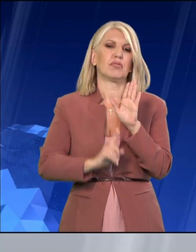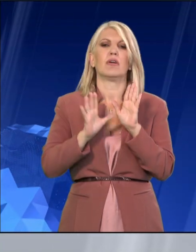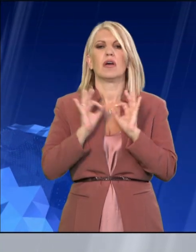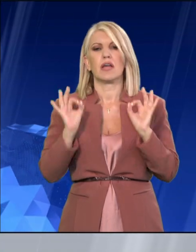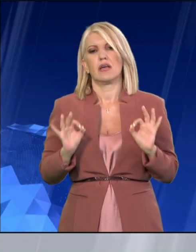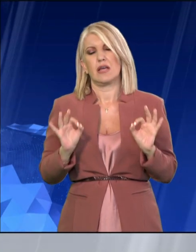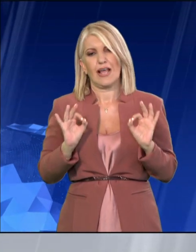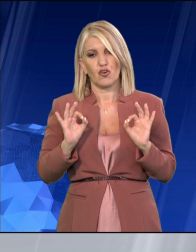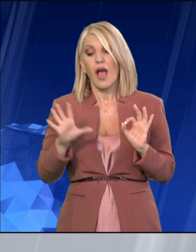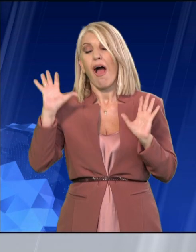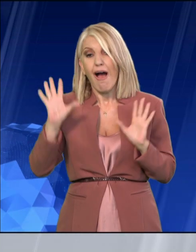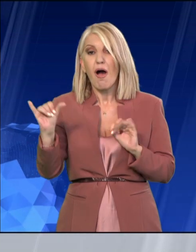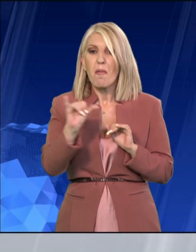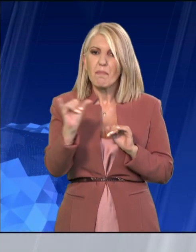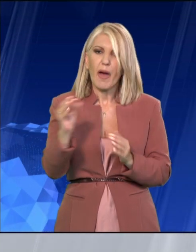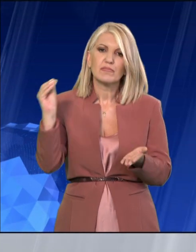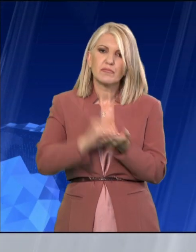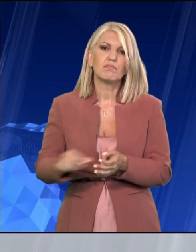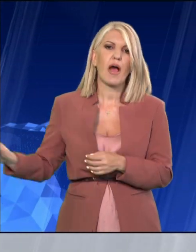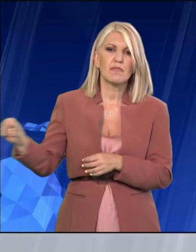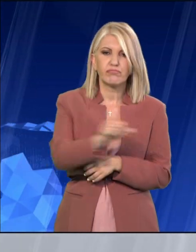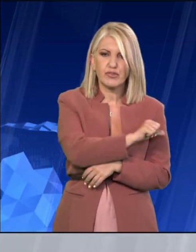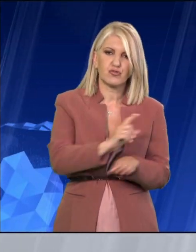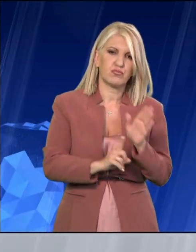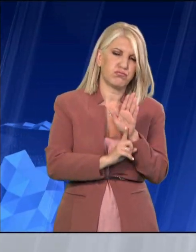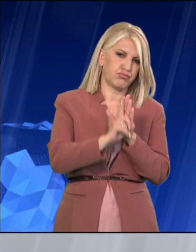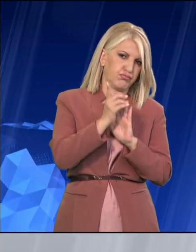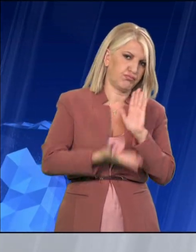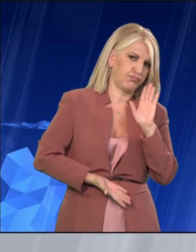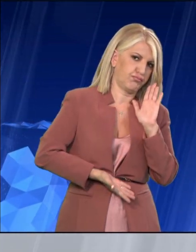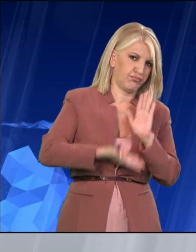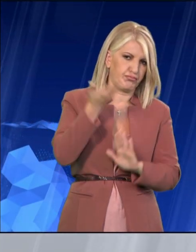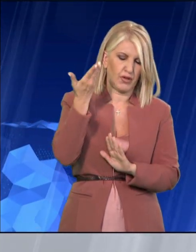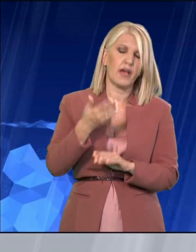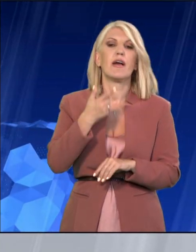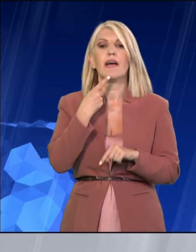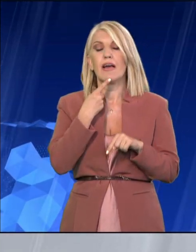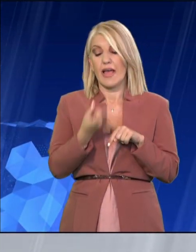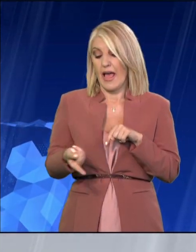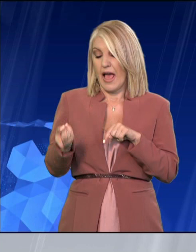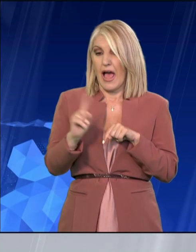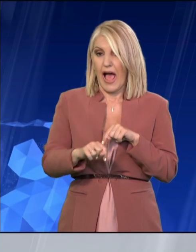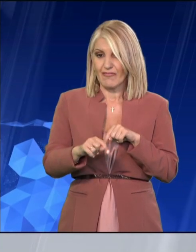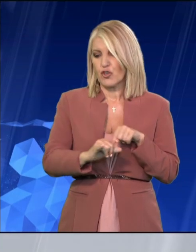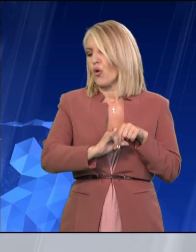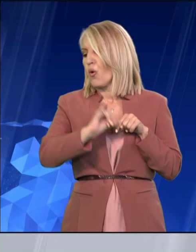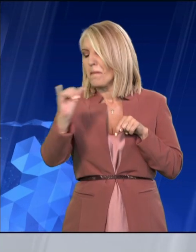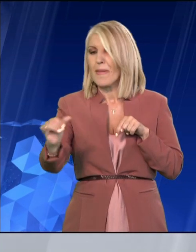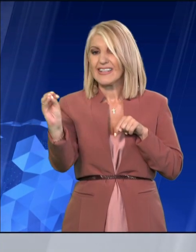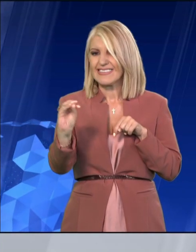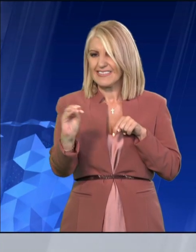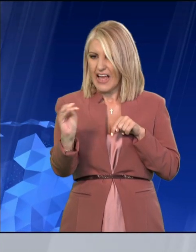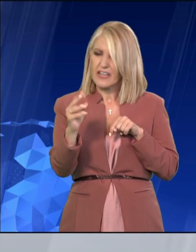θερμοκρασίες και θα μειωθεί η ένταση της ζέστης. Παράλληλα προβλέπεται πτώση της θερμοκρασίας κατά 2 με 4 βαθμούς Κελσίου